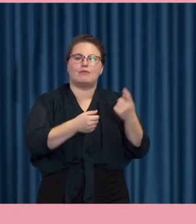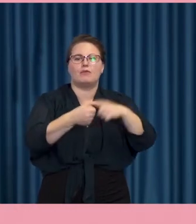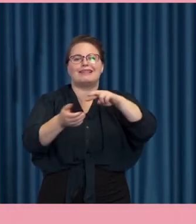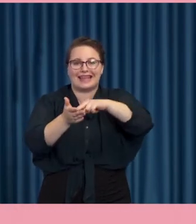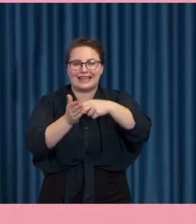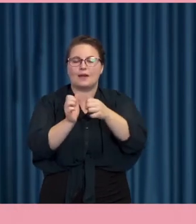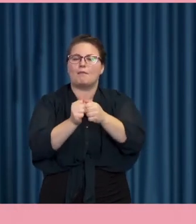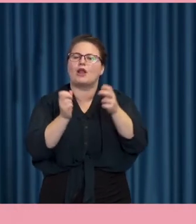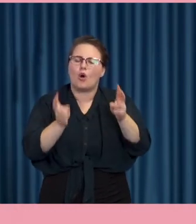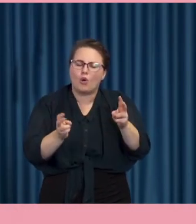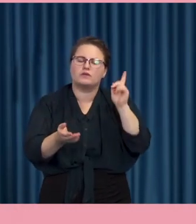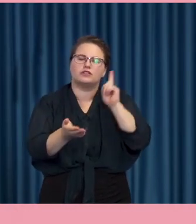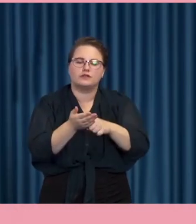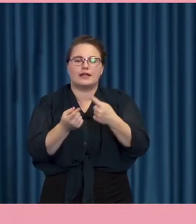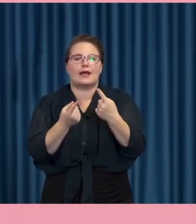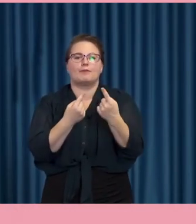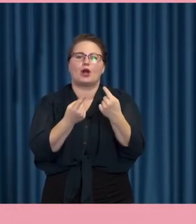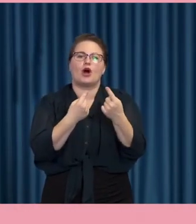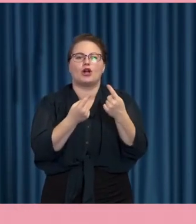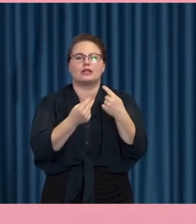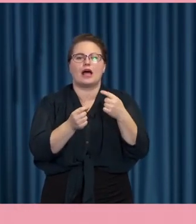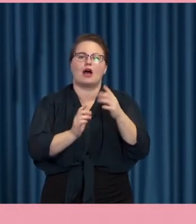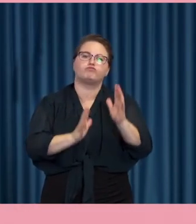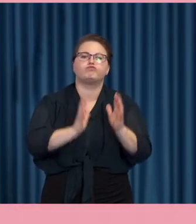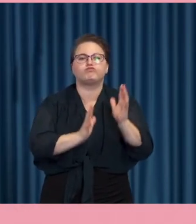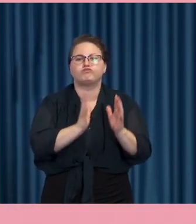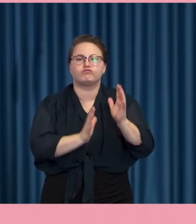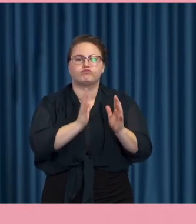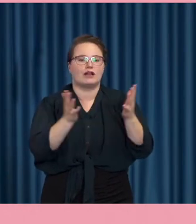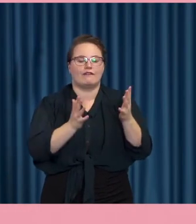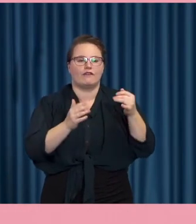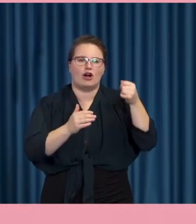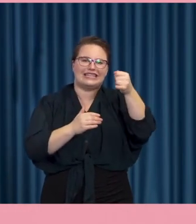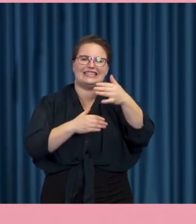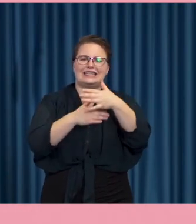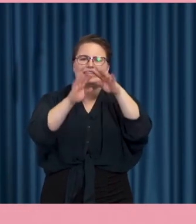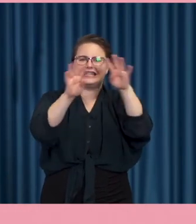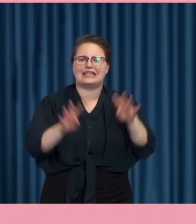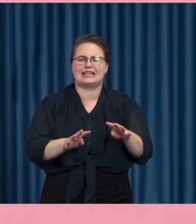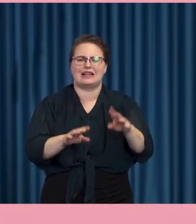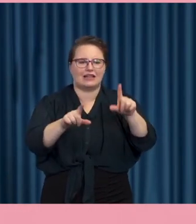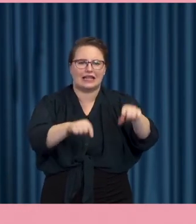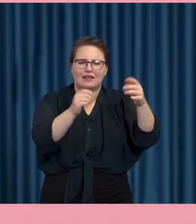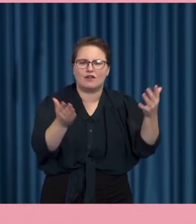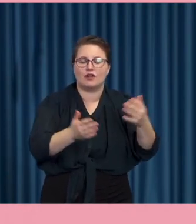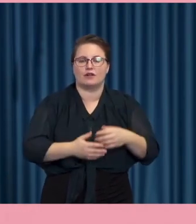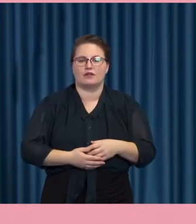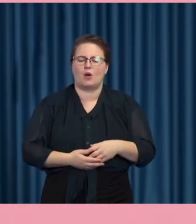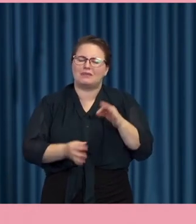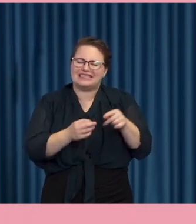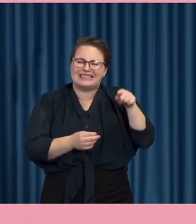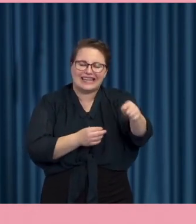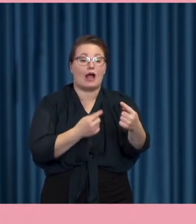finns också där för att prata om det som de möter på internet. Och jag tänker att just det här